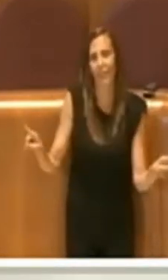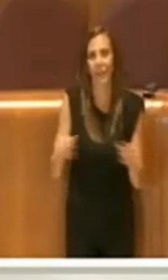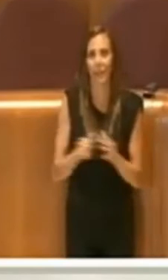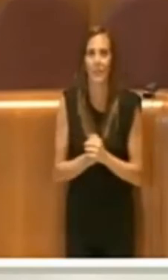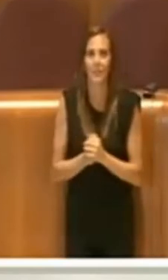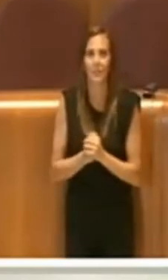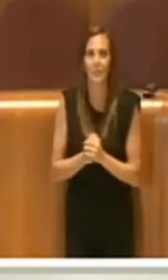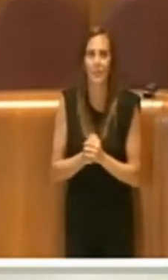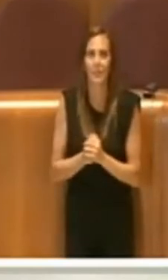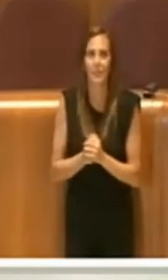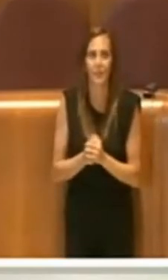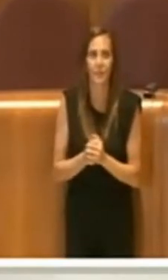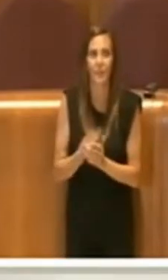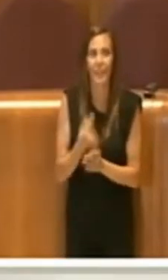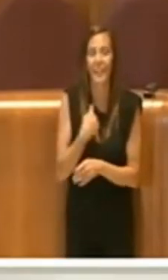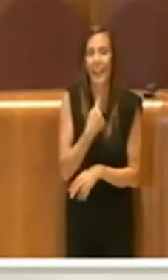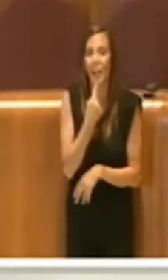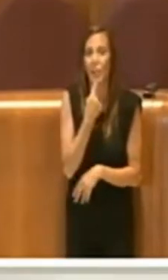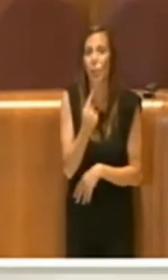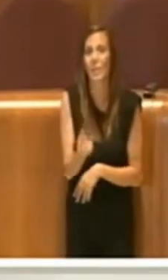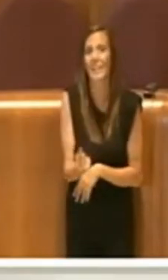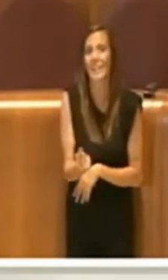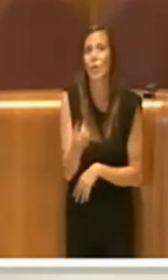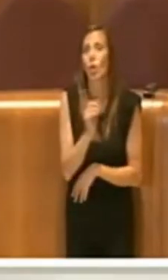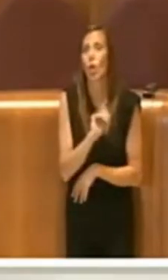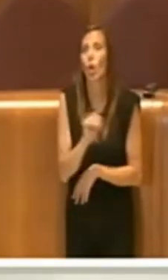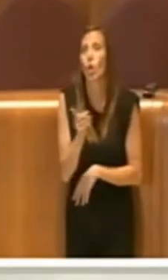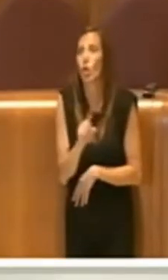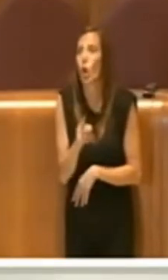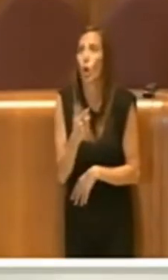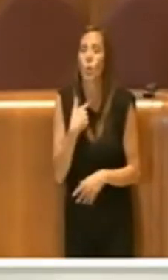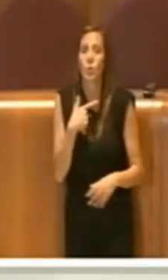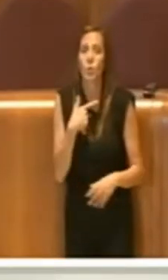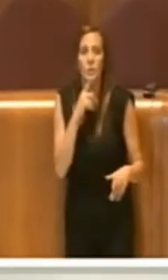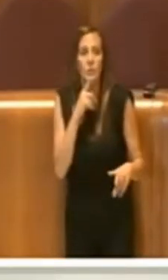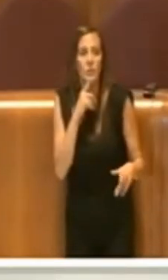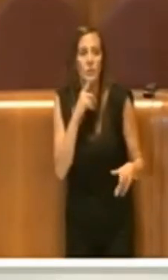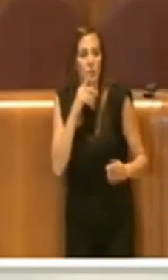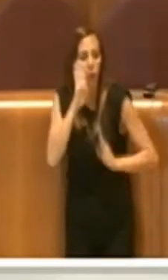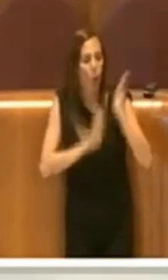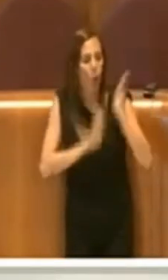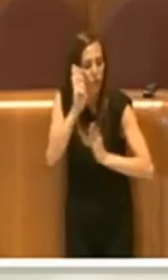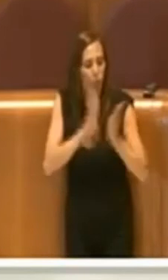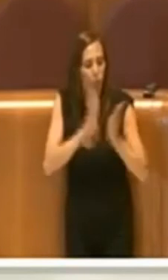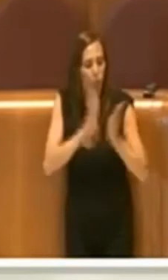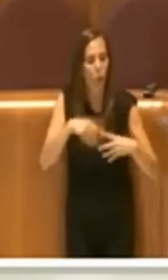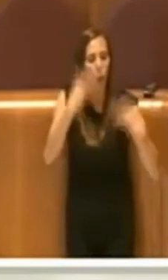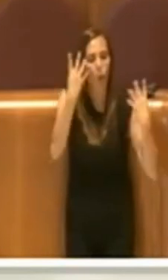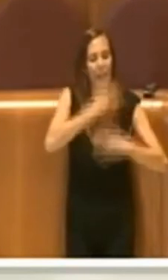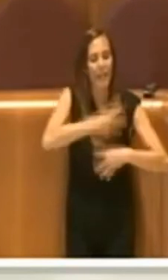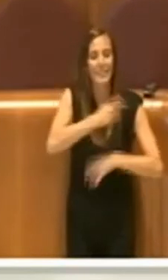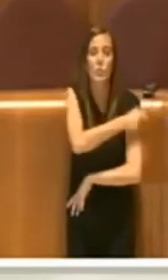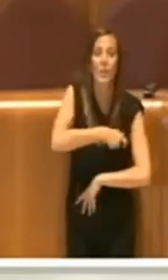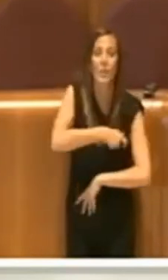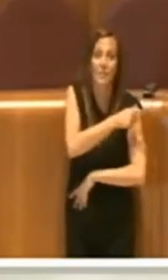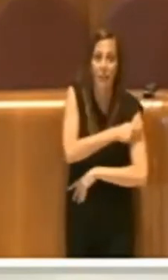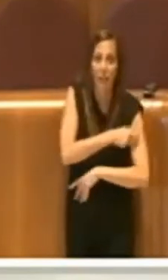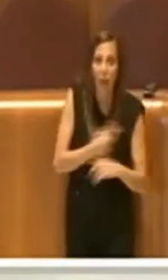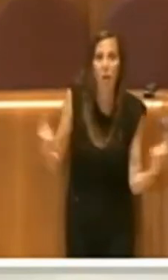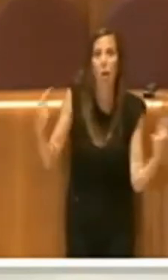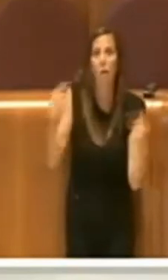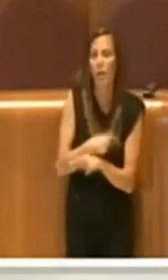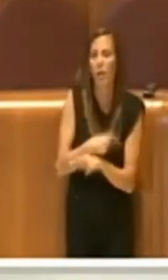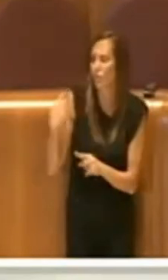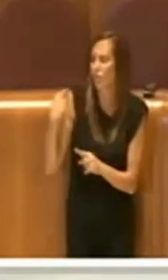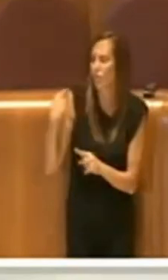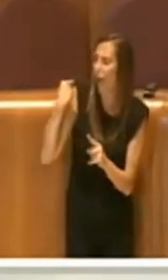detto che non viene fatto, non si parla con le organizzazioni sindacali e quando in questi anni sono state